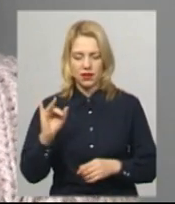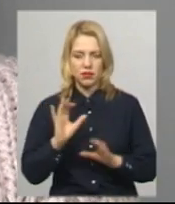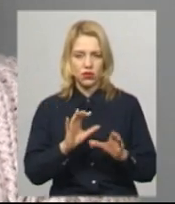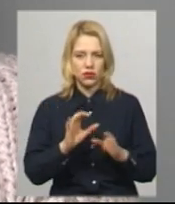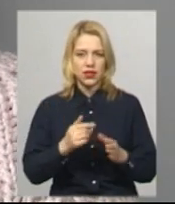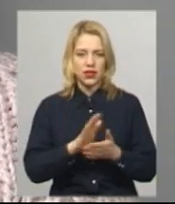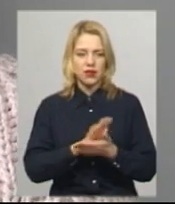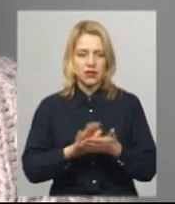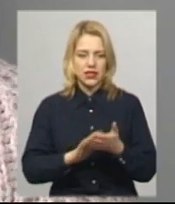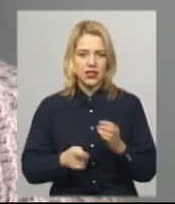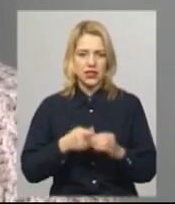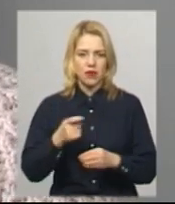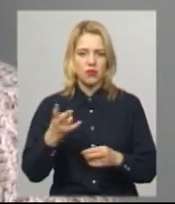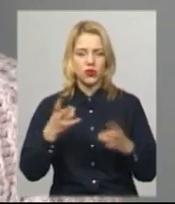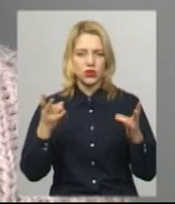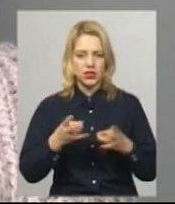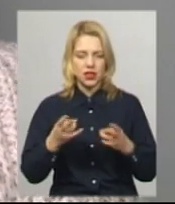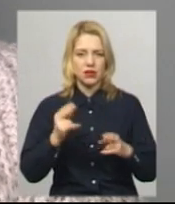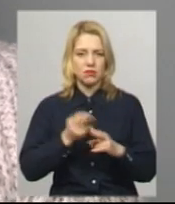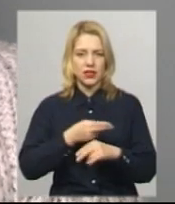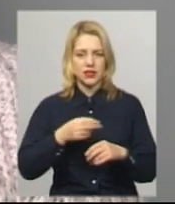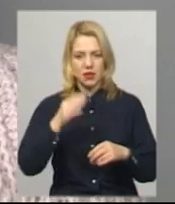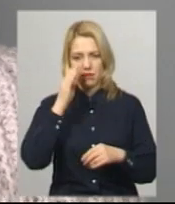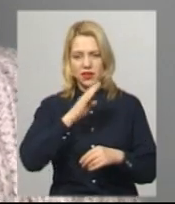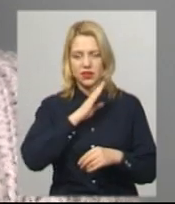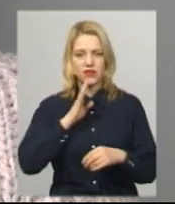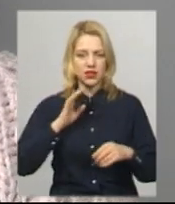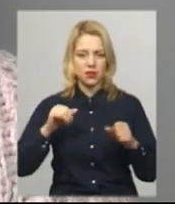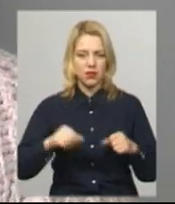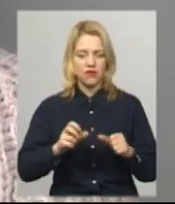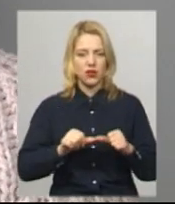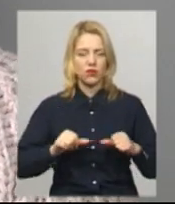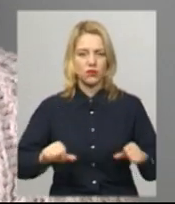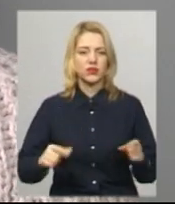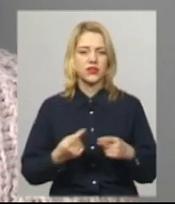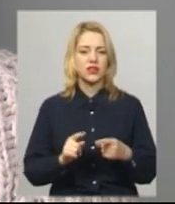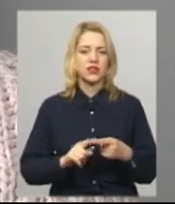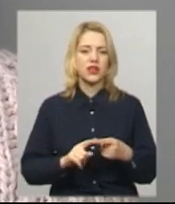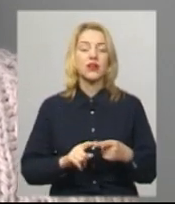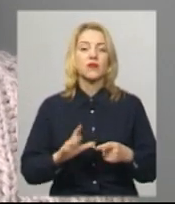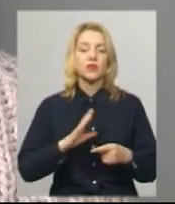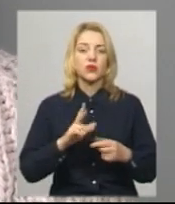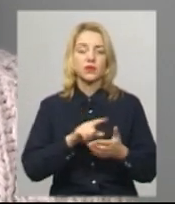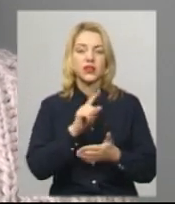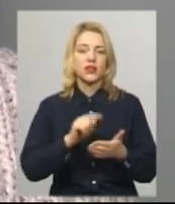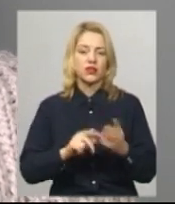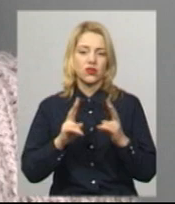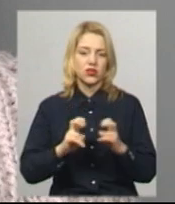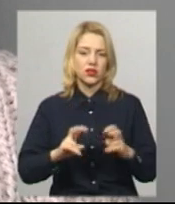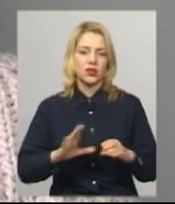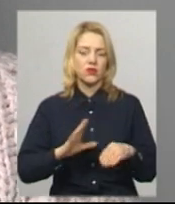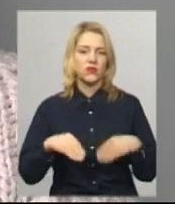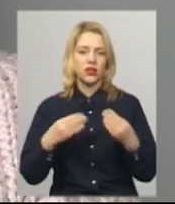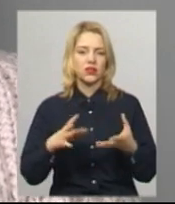про доцільність позбавлення батьківських прав. На комісії дане питання було розглянено і все ж таки наданий